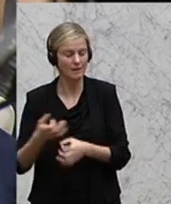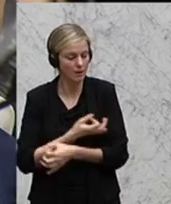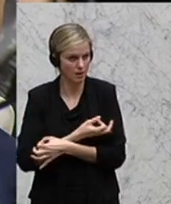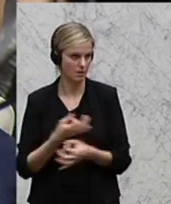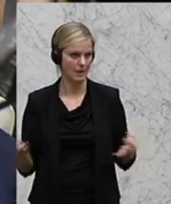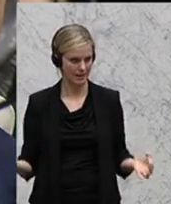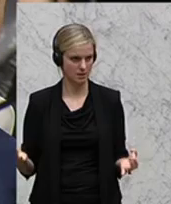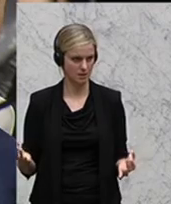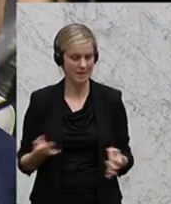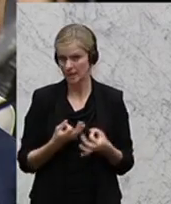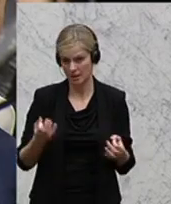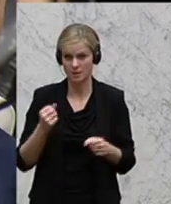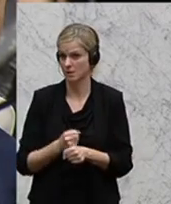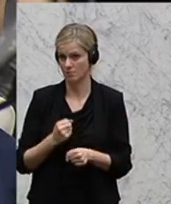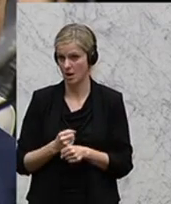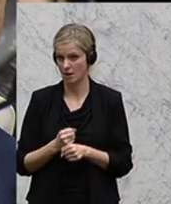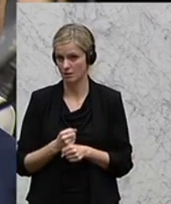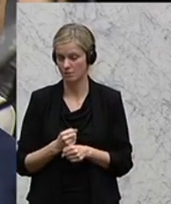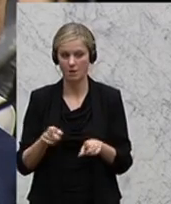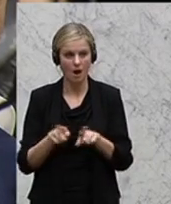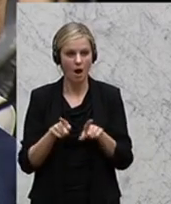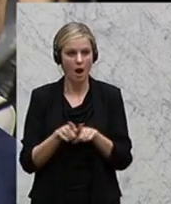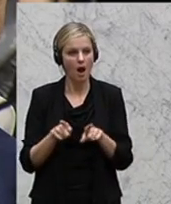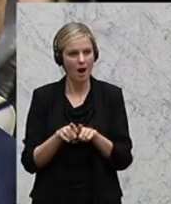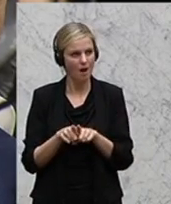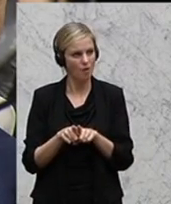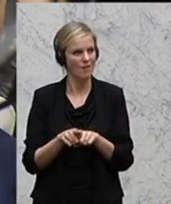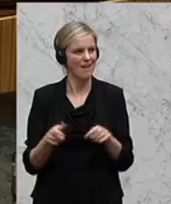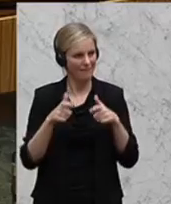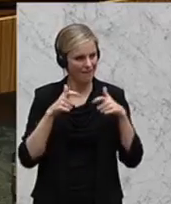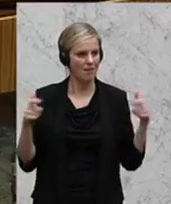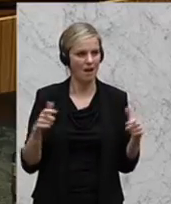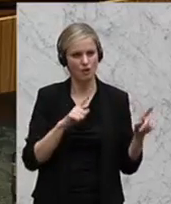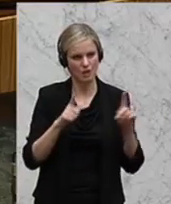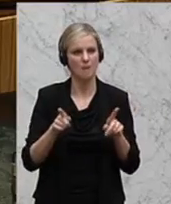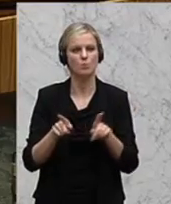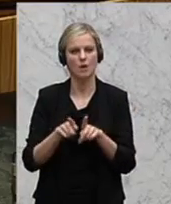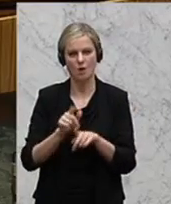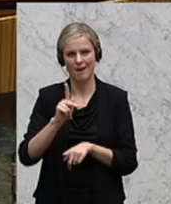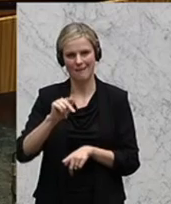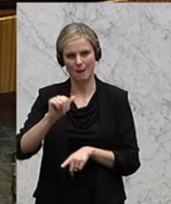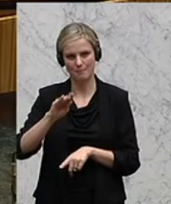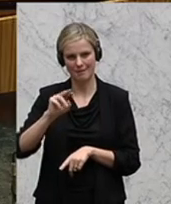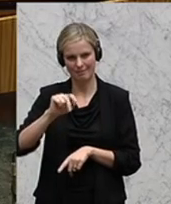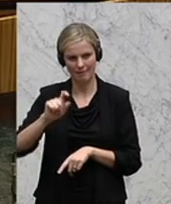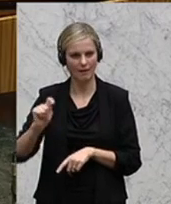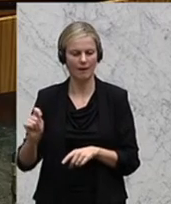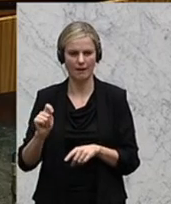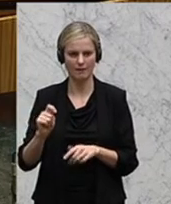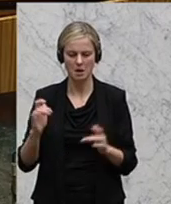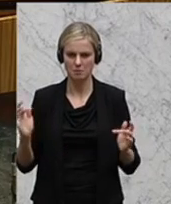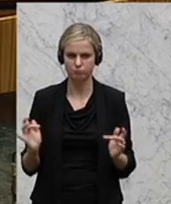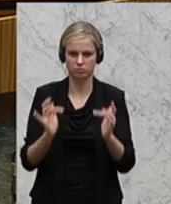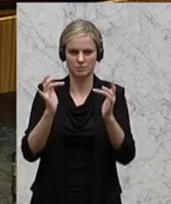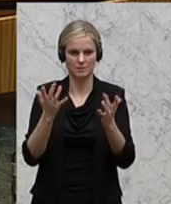beigetragen, den Grabenkampf zwischen Generalstab und Kabinett zu beenden, sondern dieser Widerspruch und dieser